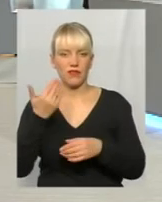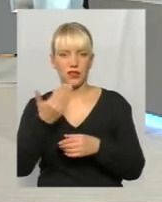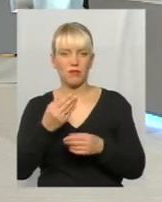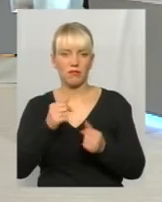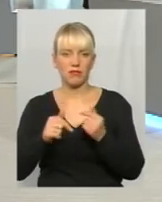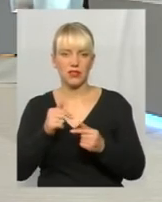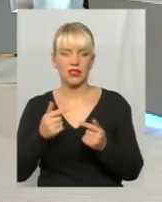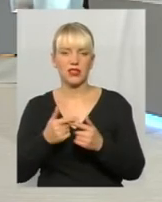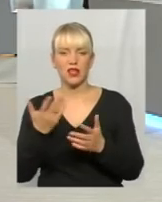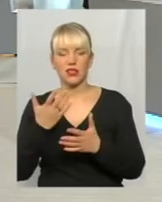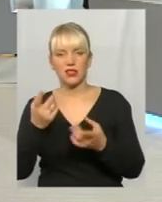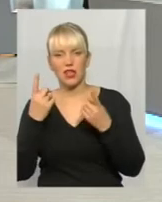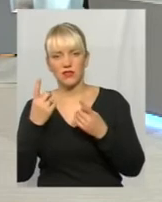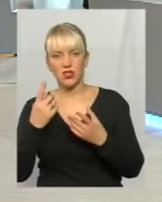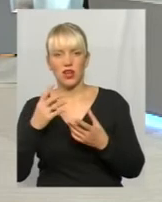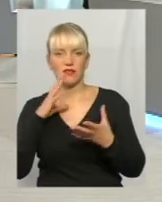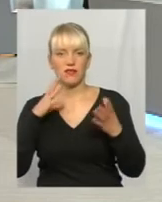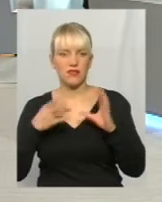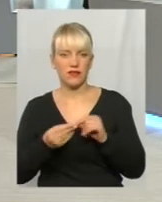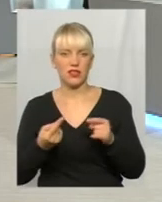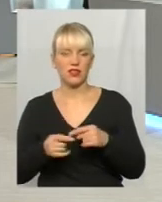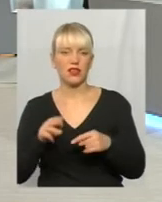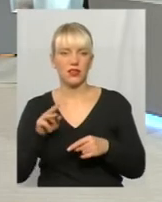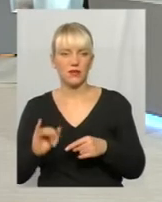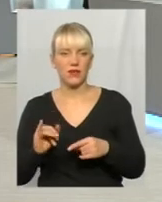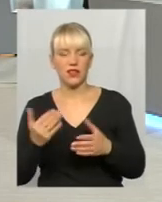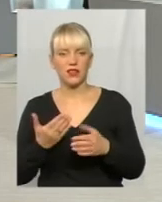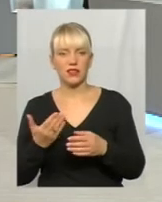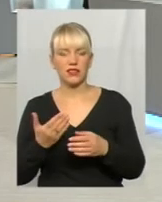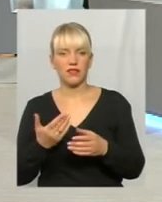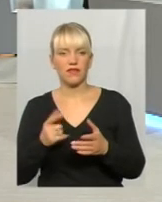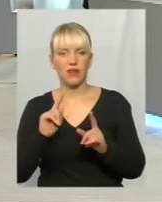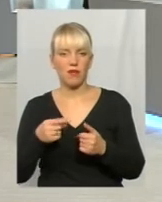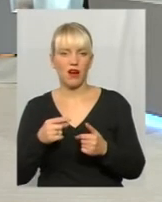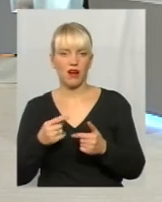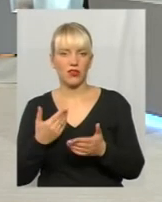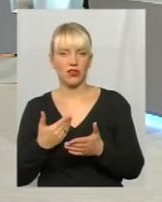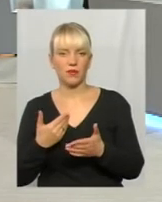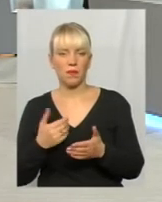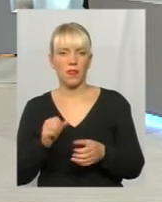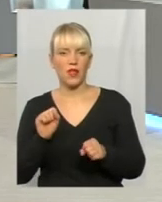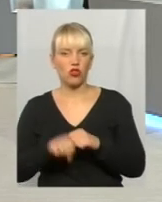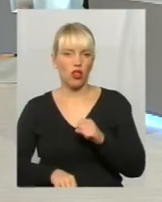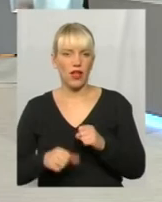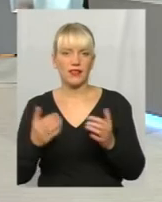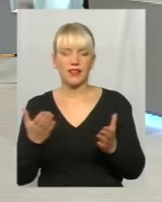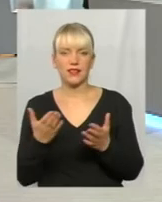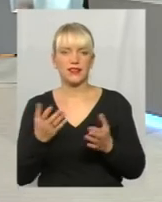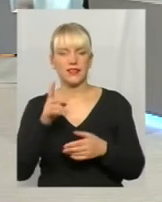звіти, черговий раз, черговий звіт, новий, якщо вимагають від нього долати якісь